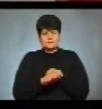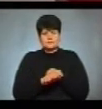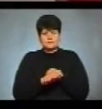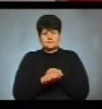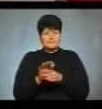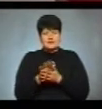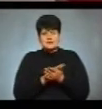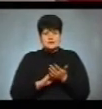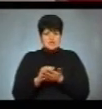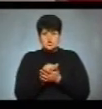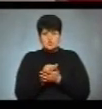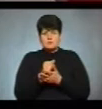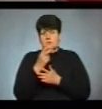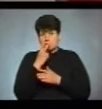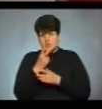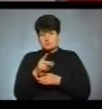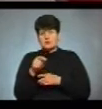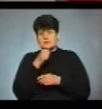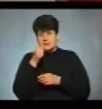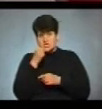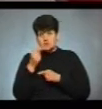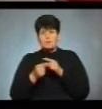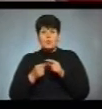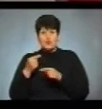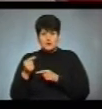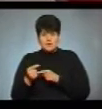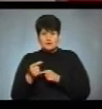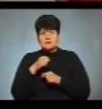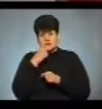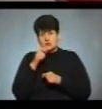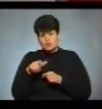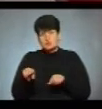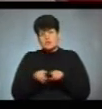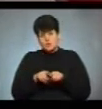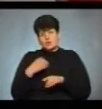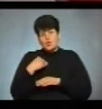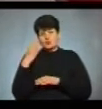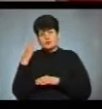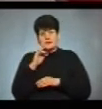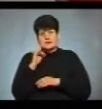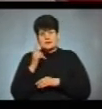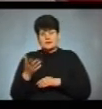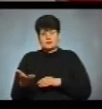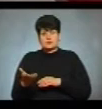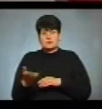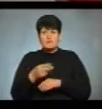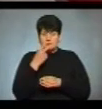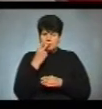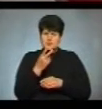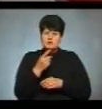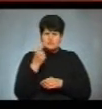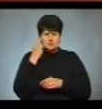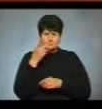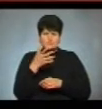ну, скажімо так, знищений. Так, то ми бачимо, що, відповідно, і старше покоління, старші люди також проголосували за Зеленського. Чи передбачаєте ви